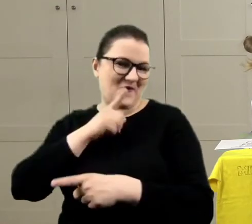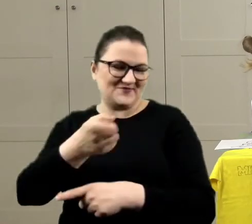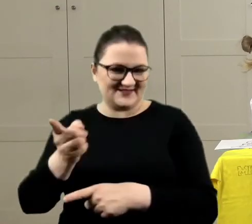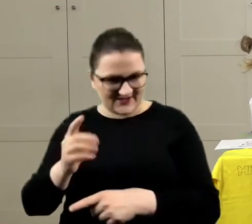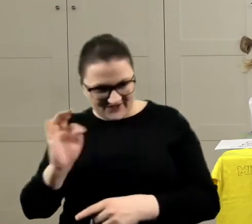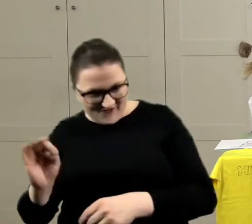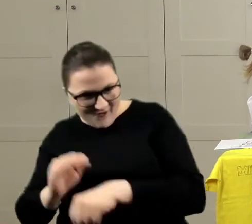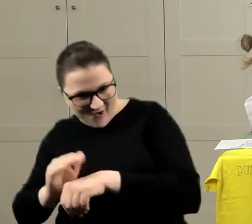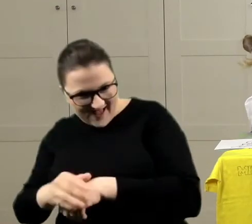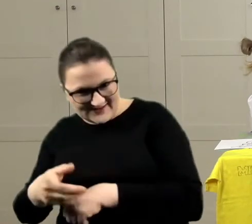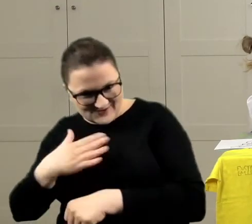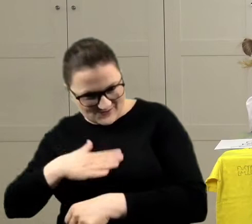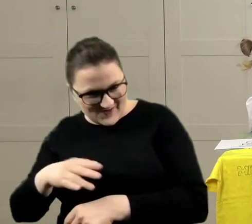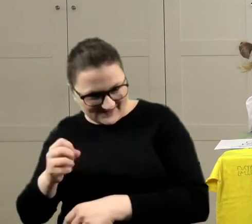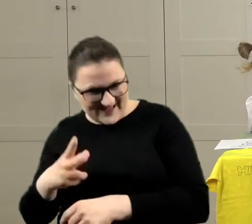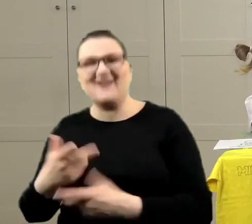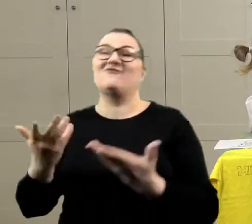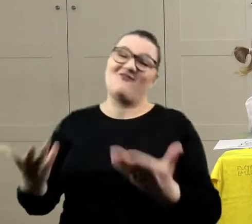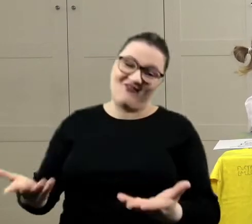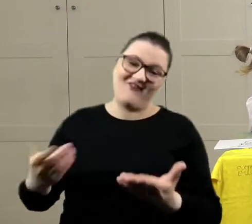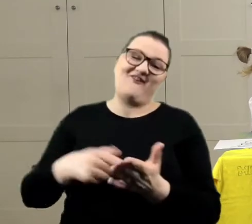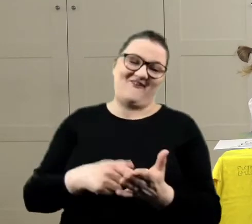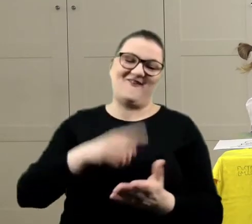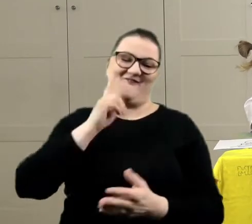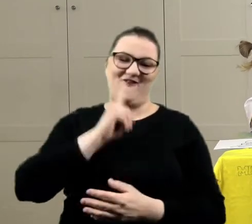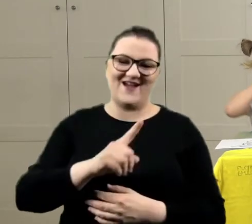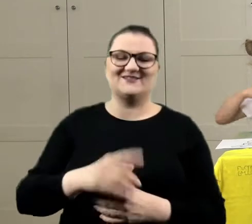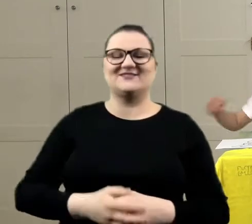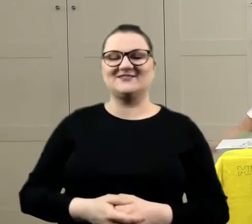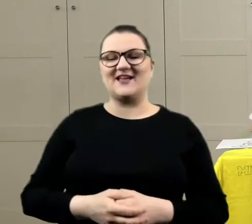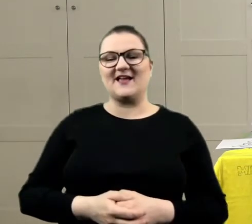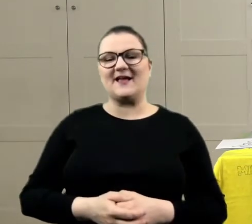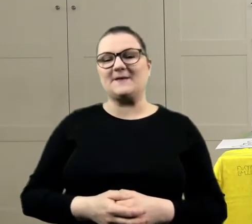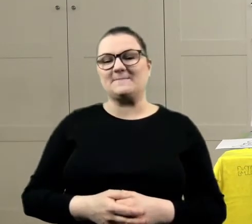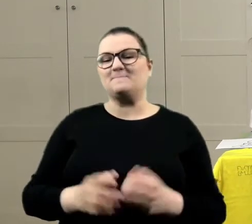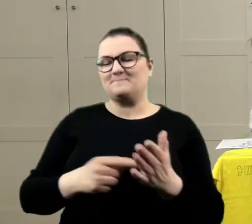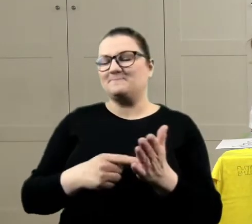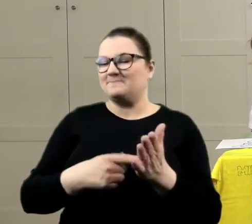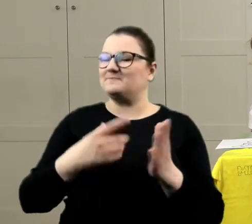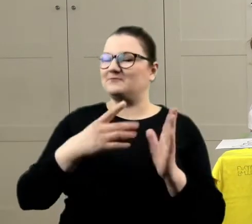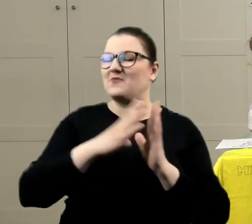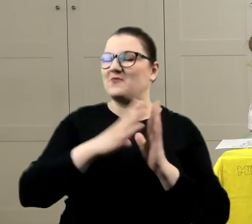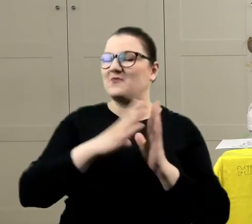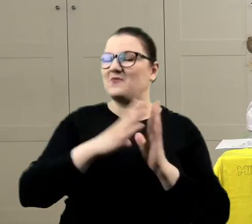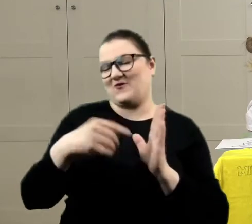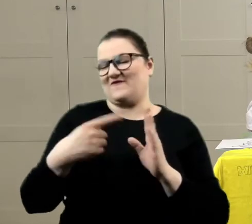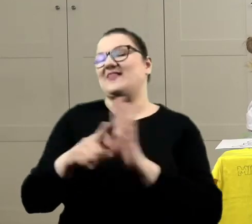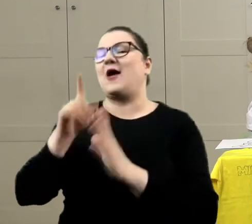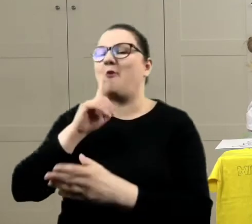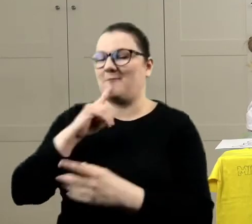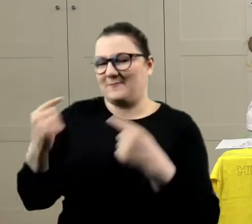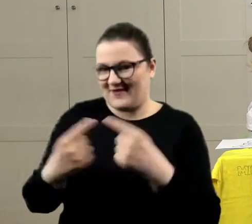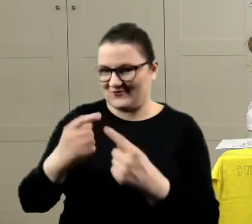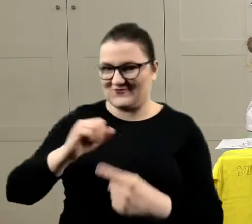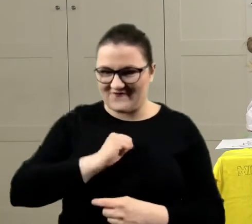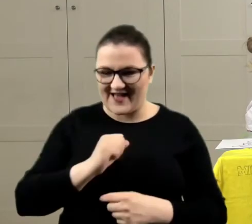koledzy MyCrafta? No właśnie, więc to jest taki motyw dla chłopca bardzo fajny. No